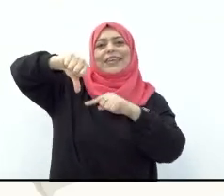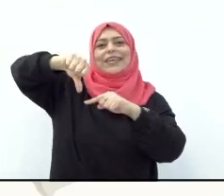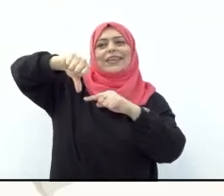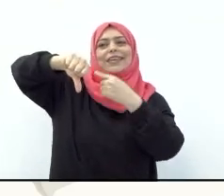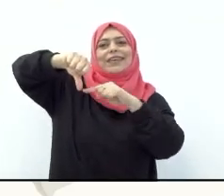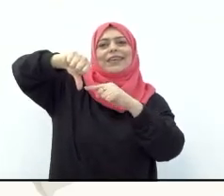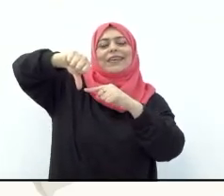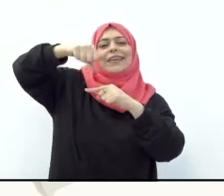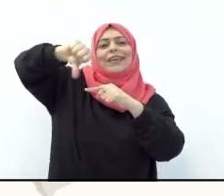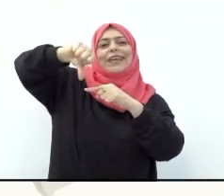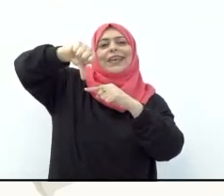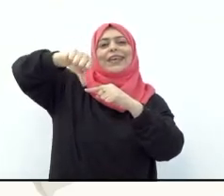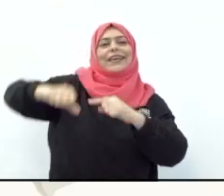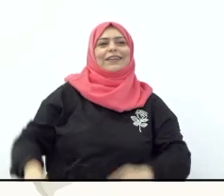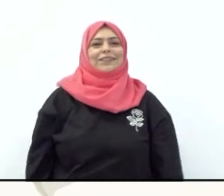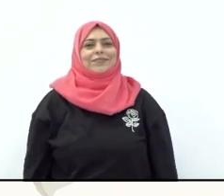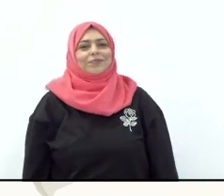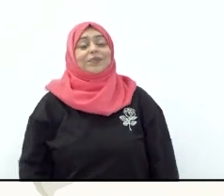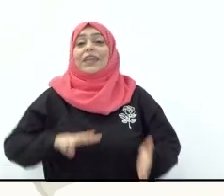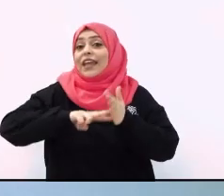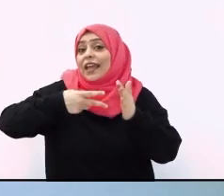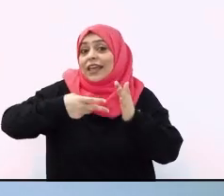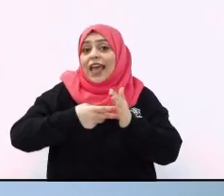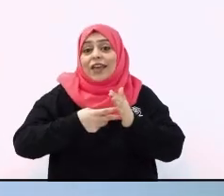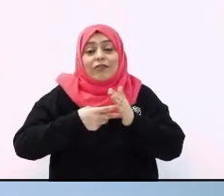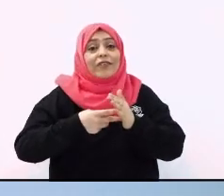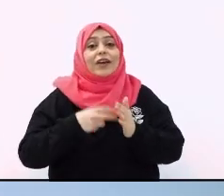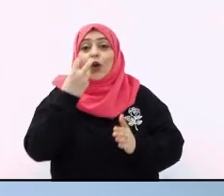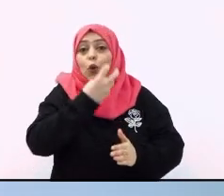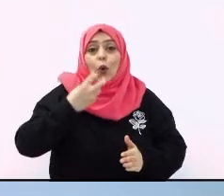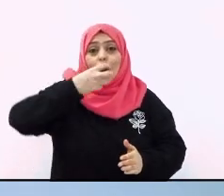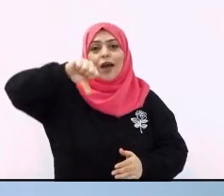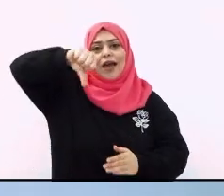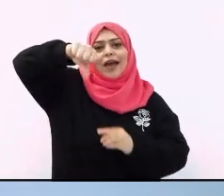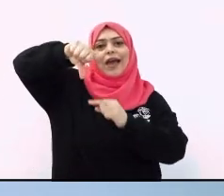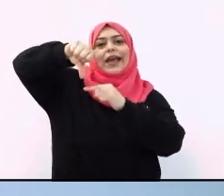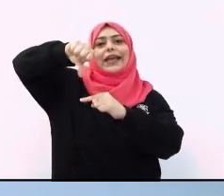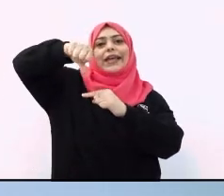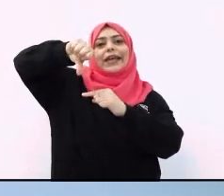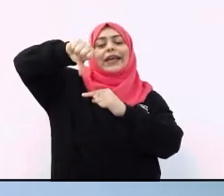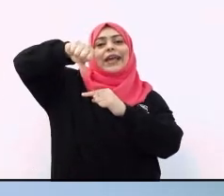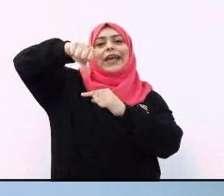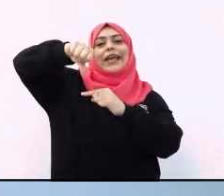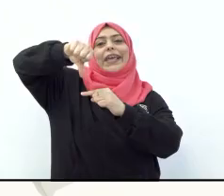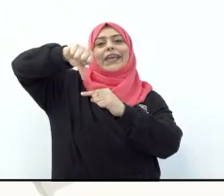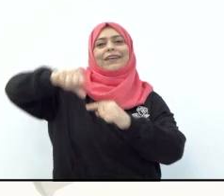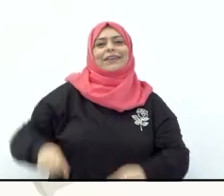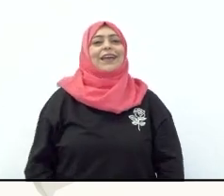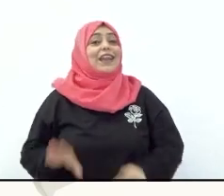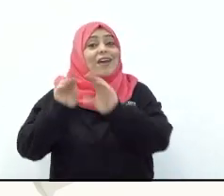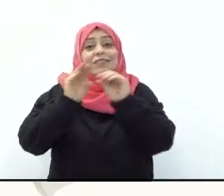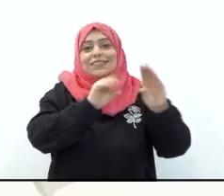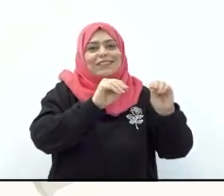إذن كيف تنطق الهمزة مع الكسرة؟ إ إ مثل